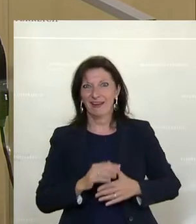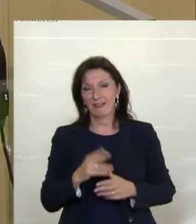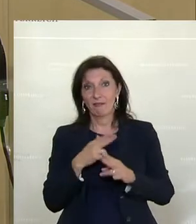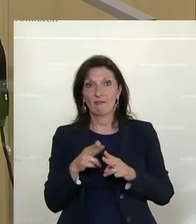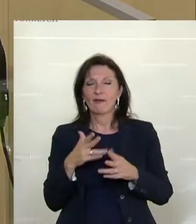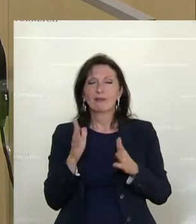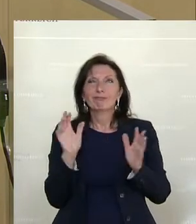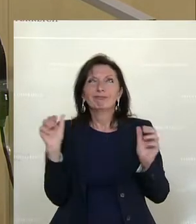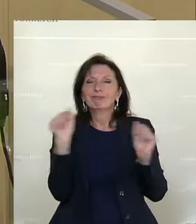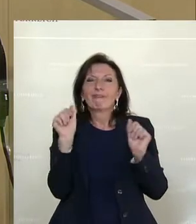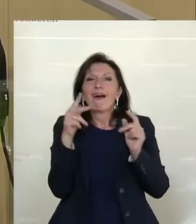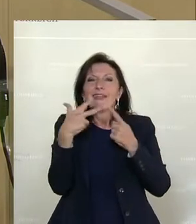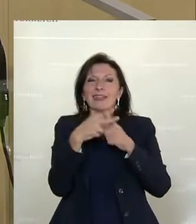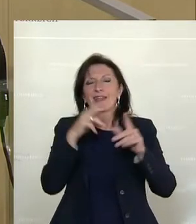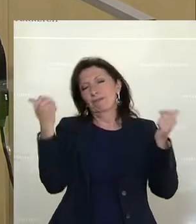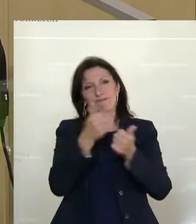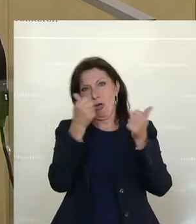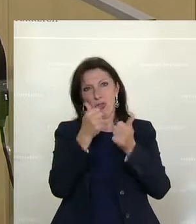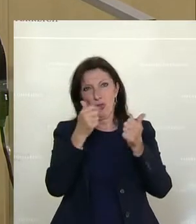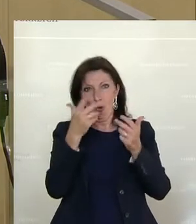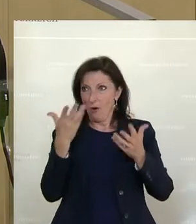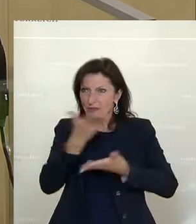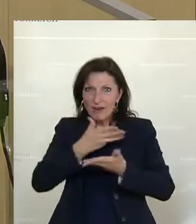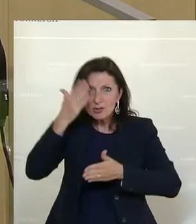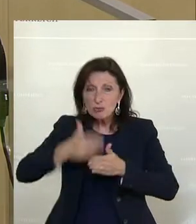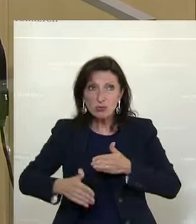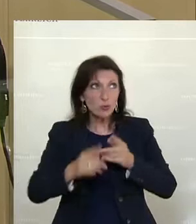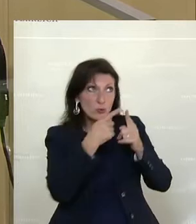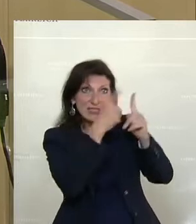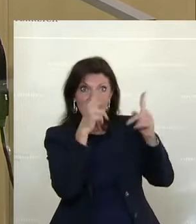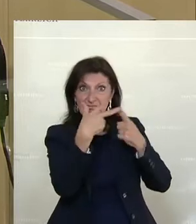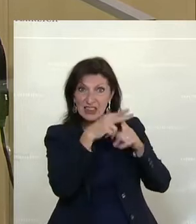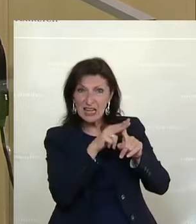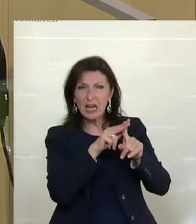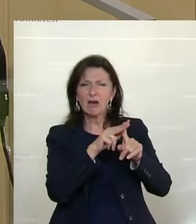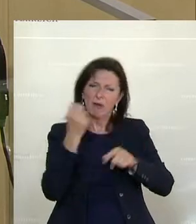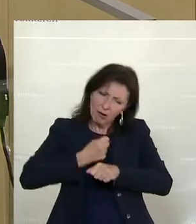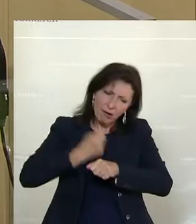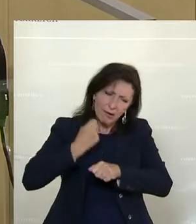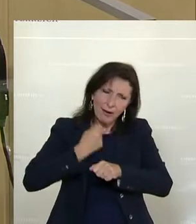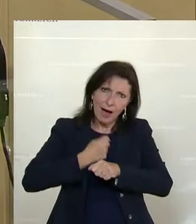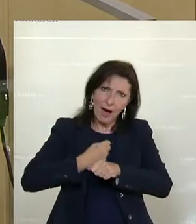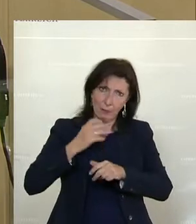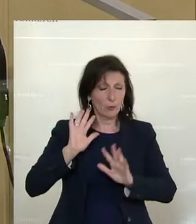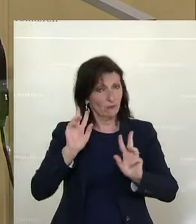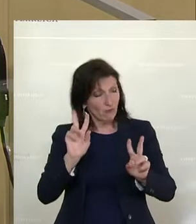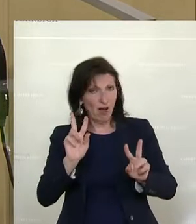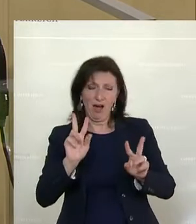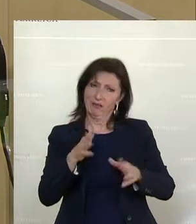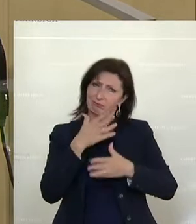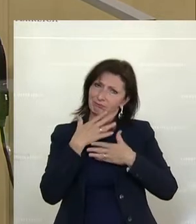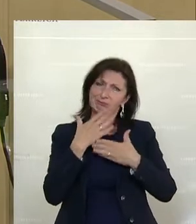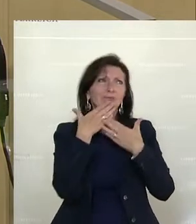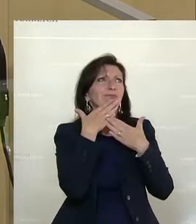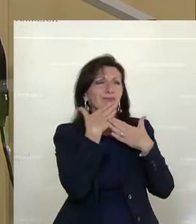großartiges Team, die gerade am Ende der Verhandlungen wirklich intensiv reingearbeitet haben. Also wirklich großes Danke,